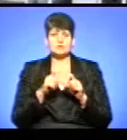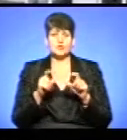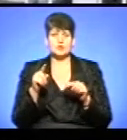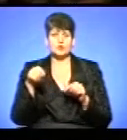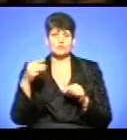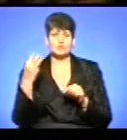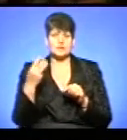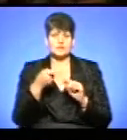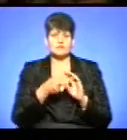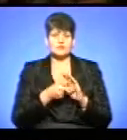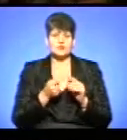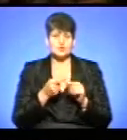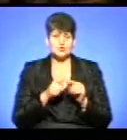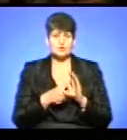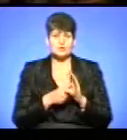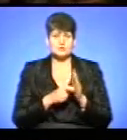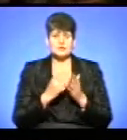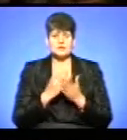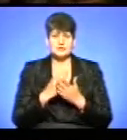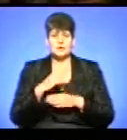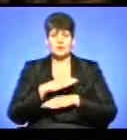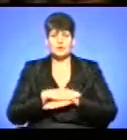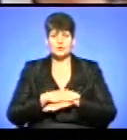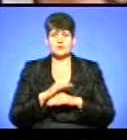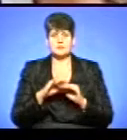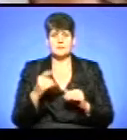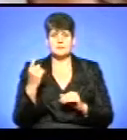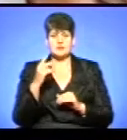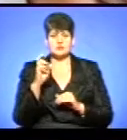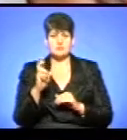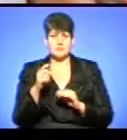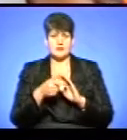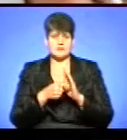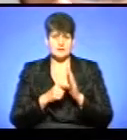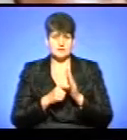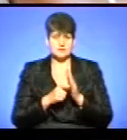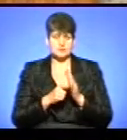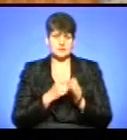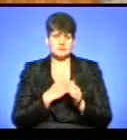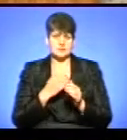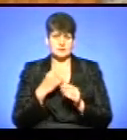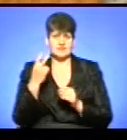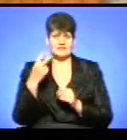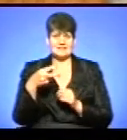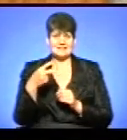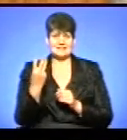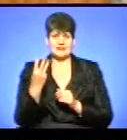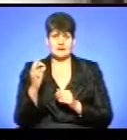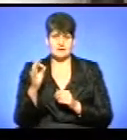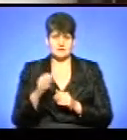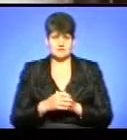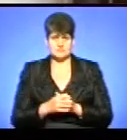три. У цьому кабінеті проходить урок учнів першого Б-класу. Температура повітря у приміщенні – 23 градуси.